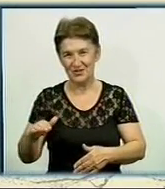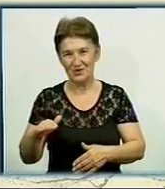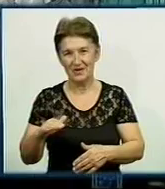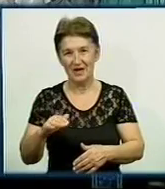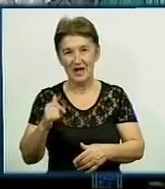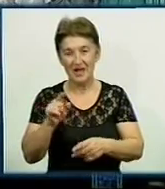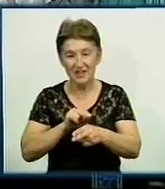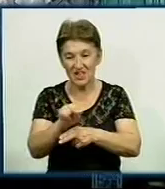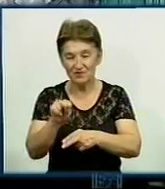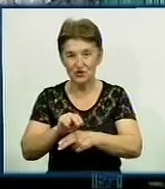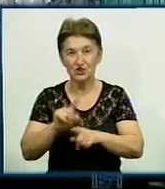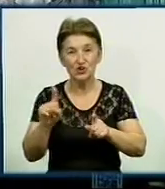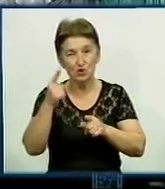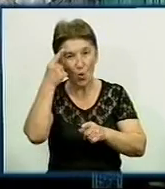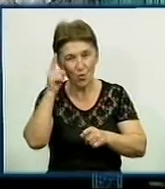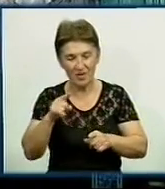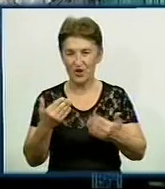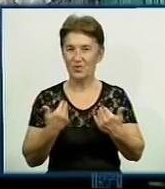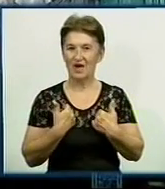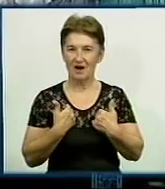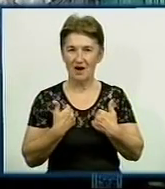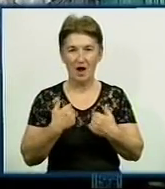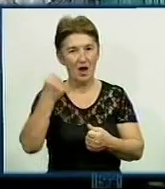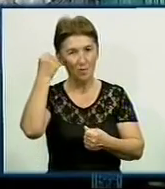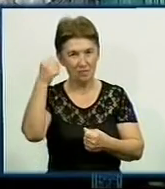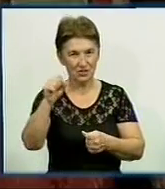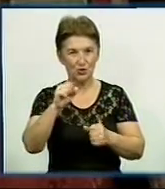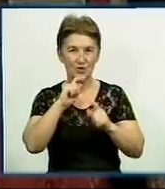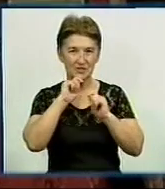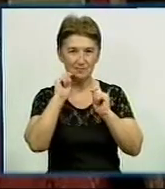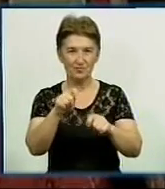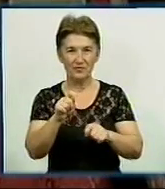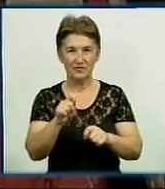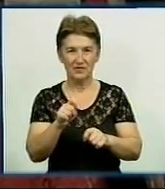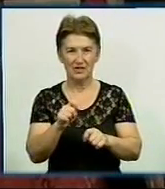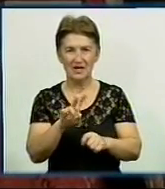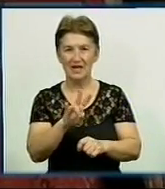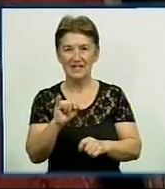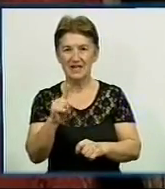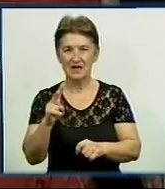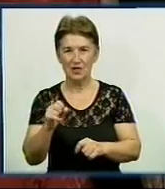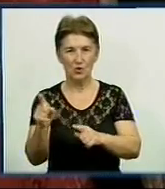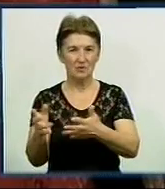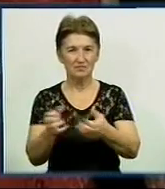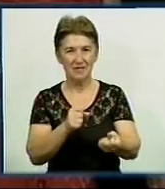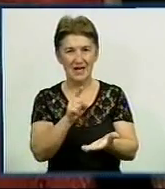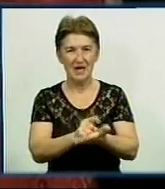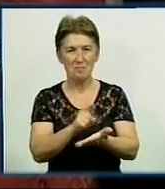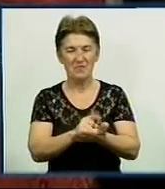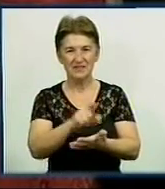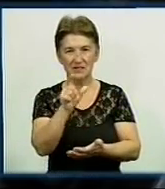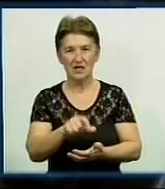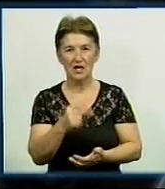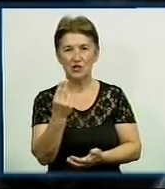що вмію я. Всім учасникам вручили дипломи, а переможцям ще й традиційну статетку Ніка. Її отримала й пенсіонерка Надія